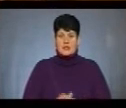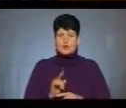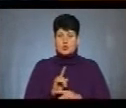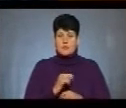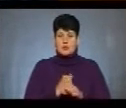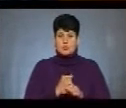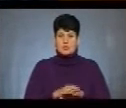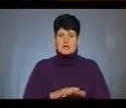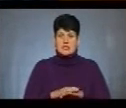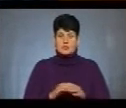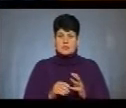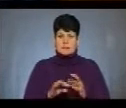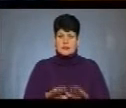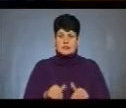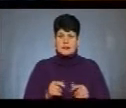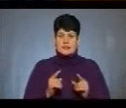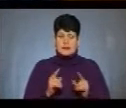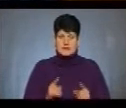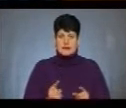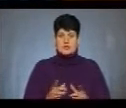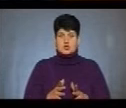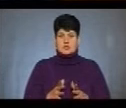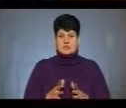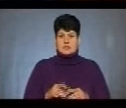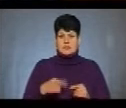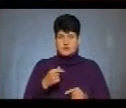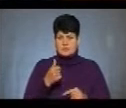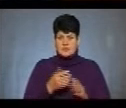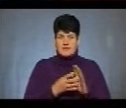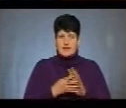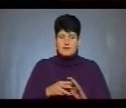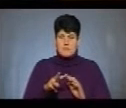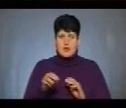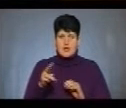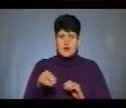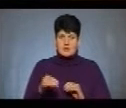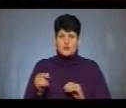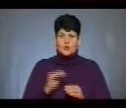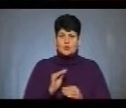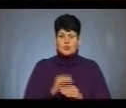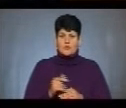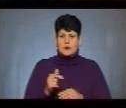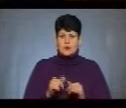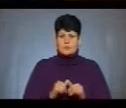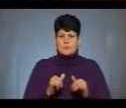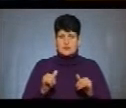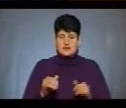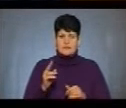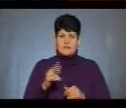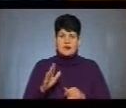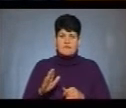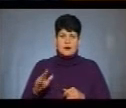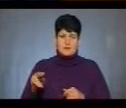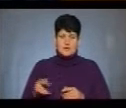робота ринку землі принесе лише за 3 місяці наступного року близько 9 мільярдів додаткових гривень росту ВВП, за нашими оцінками, що